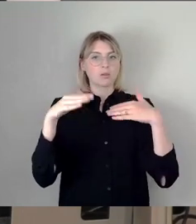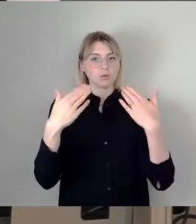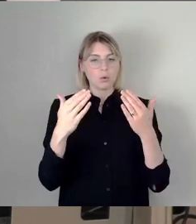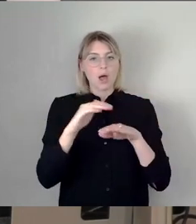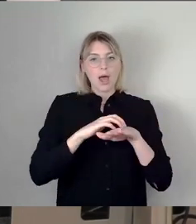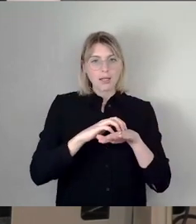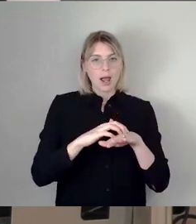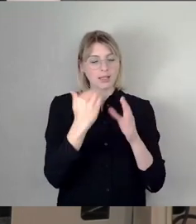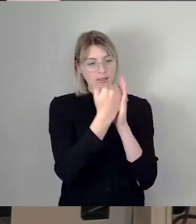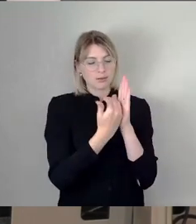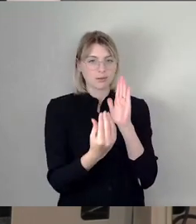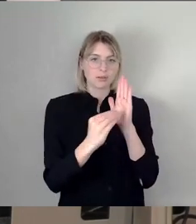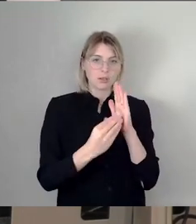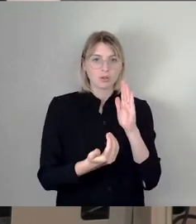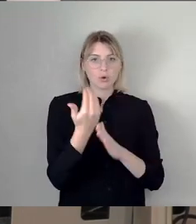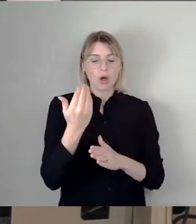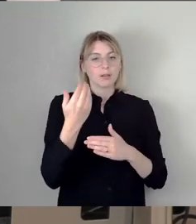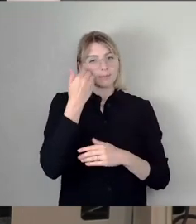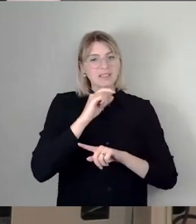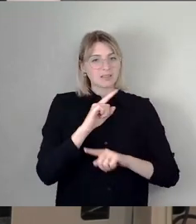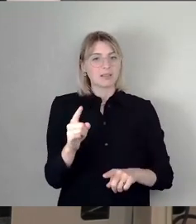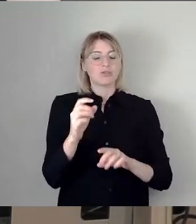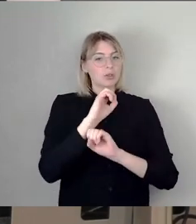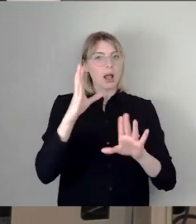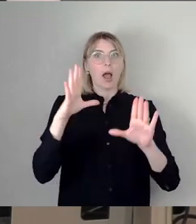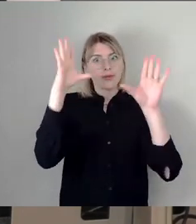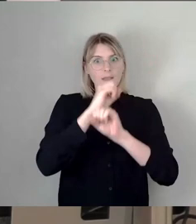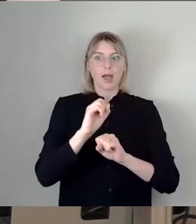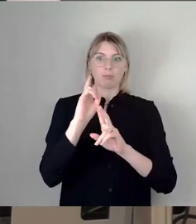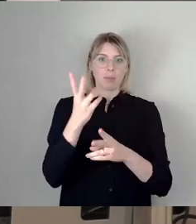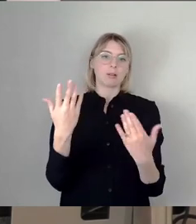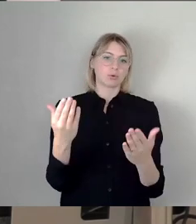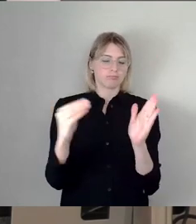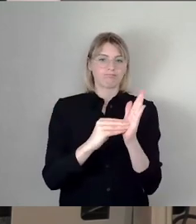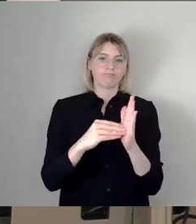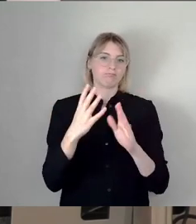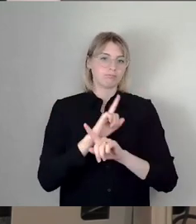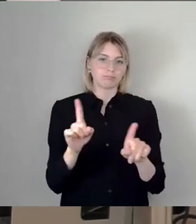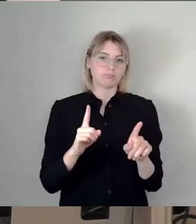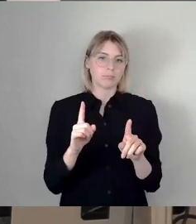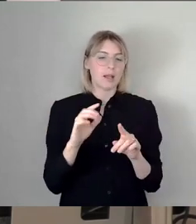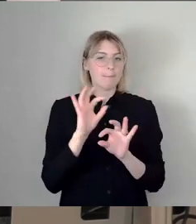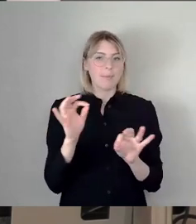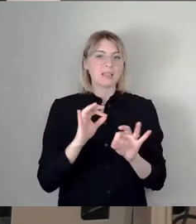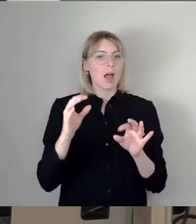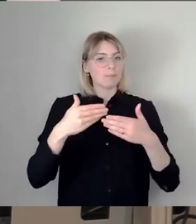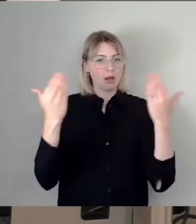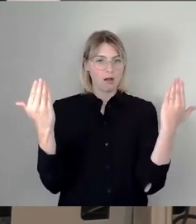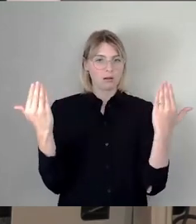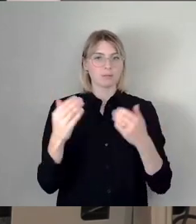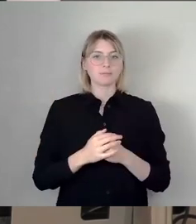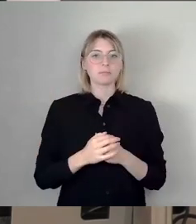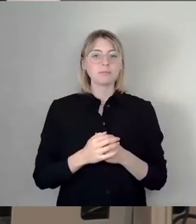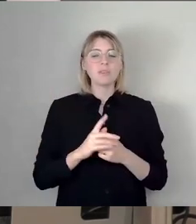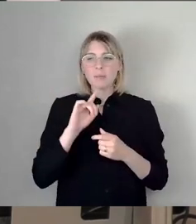nicht so eindeutig in die Nacht zu legen. In der Folge, und jeder von uns weiß das, in den Tagen danach wird weitergehängt, es